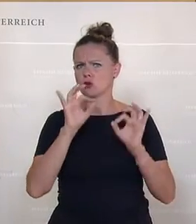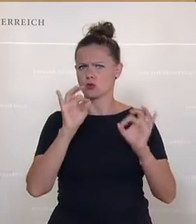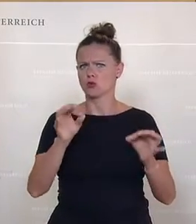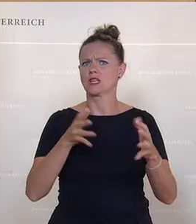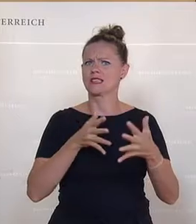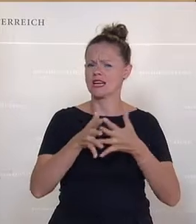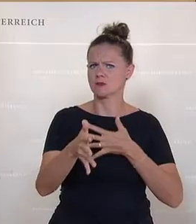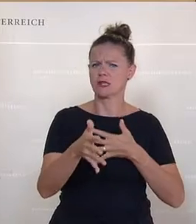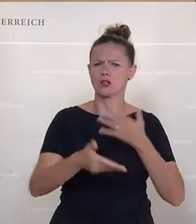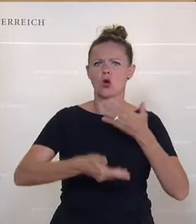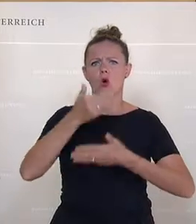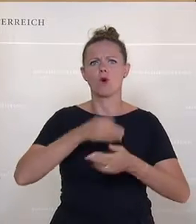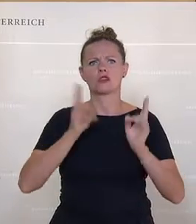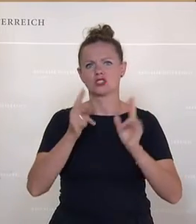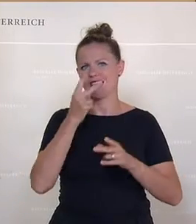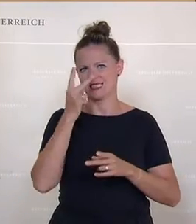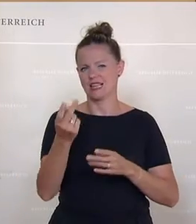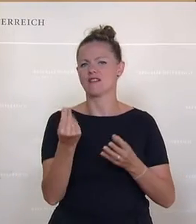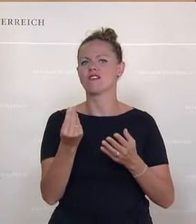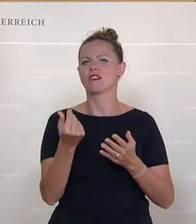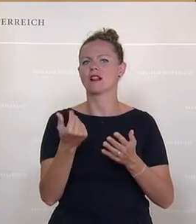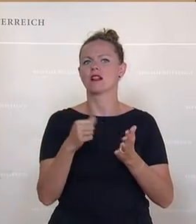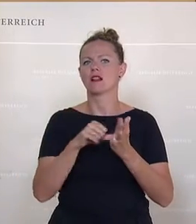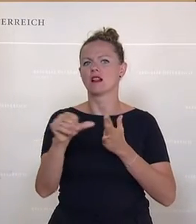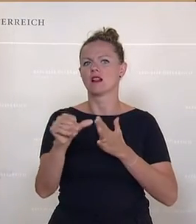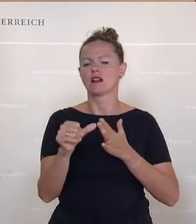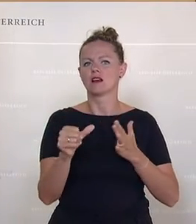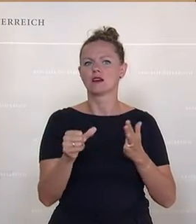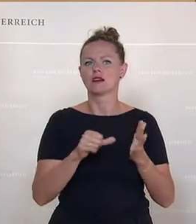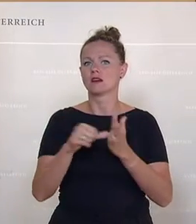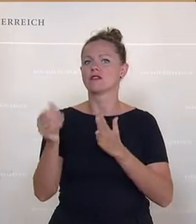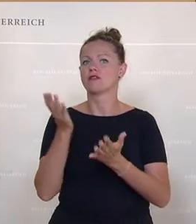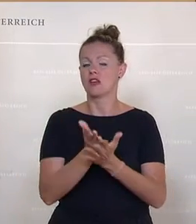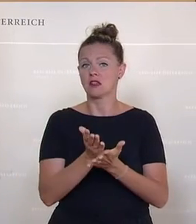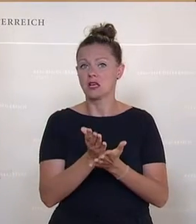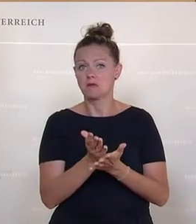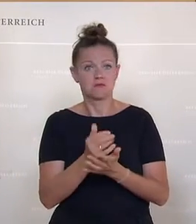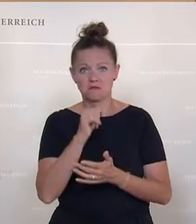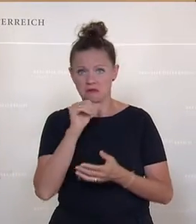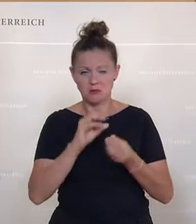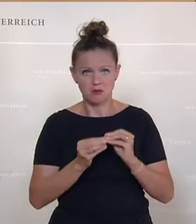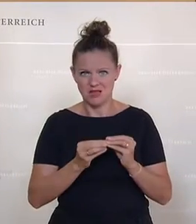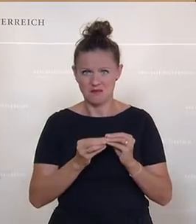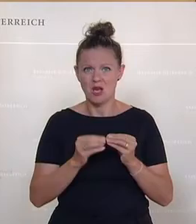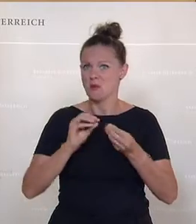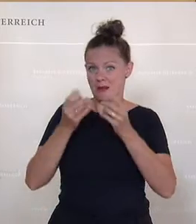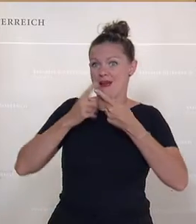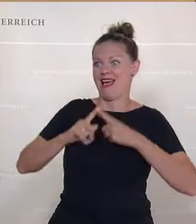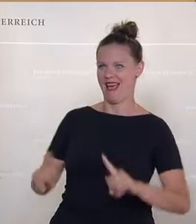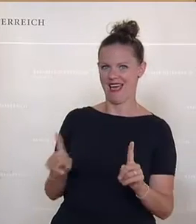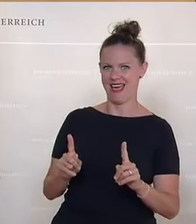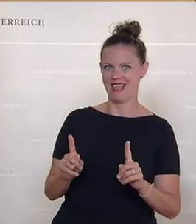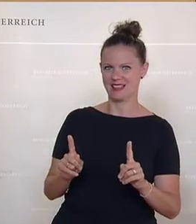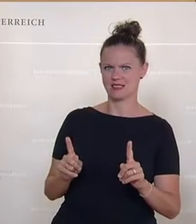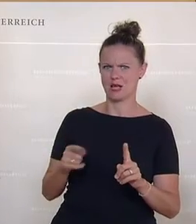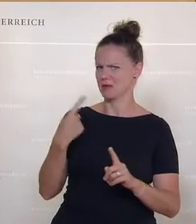Finanzministers sehen, wie viel Geld da schon geflossen sind. Aber das ist ja nicht das Problem. Das Problem ist ja ganz anderes, aber das habt ihr noch